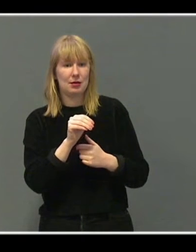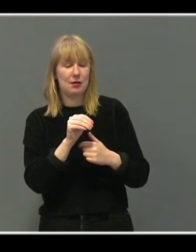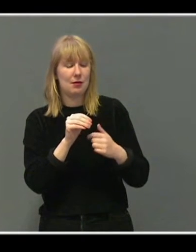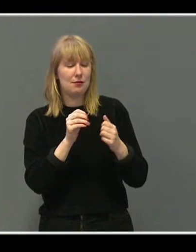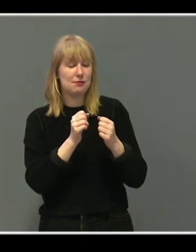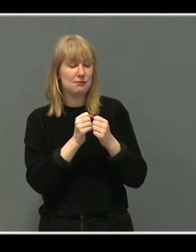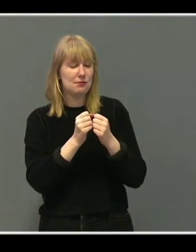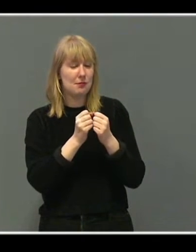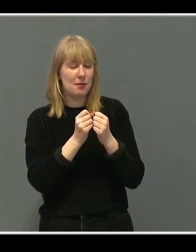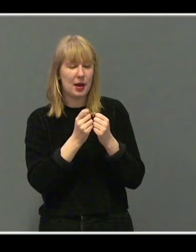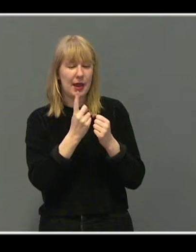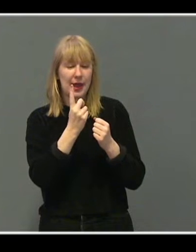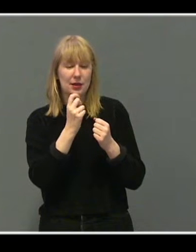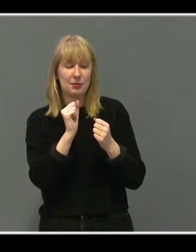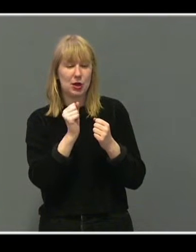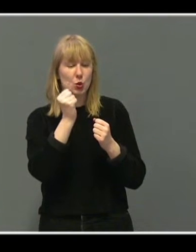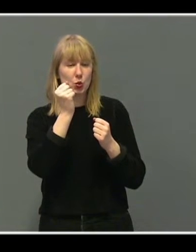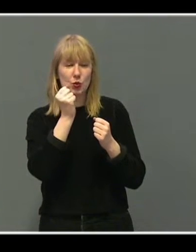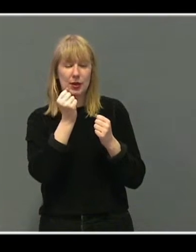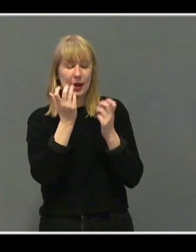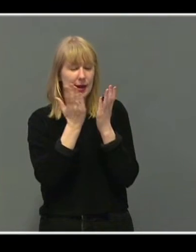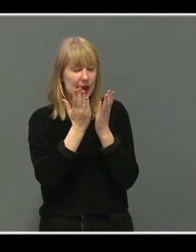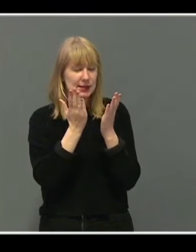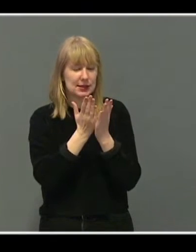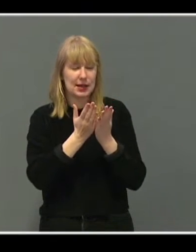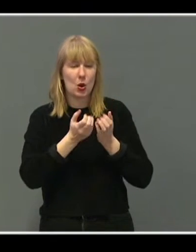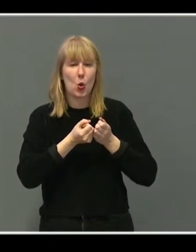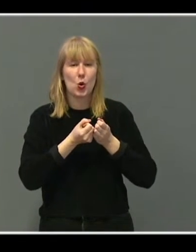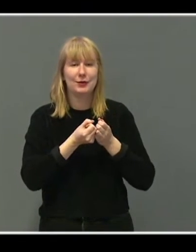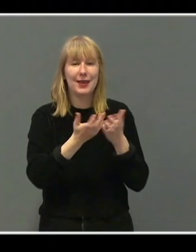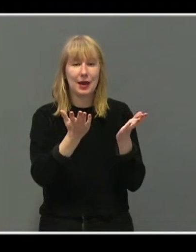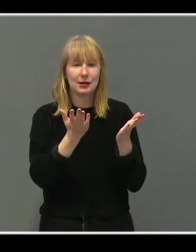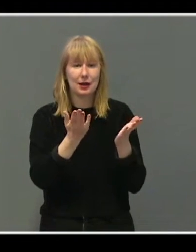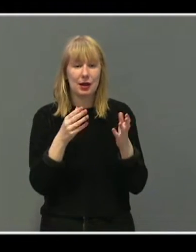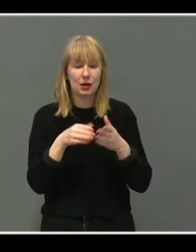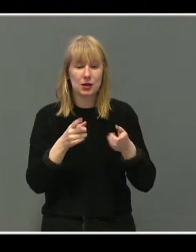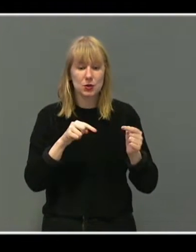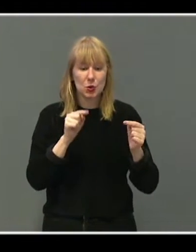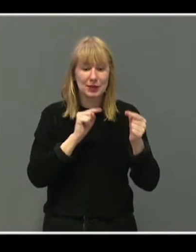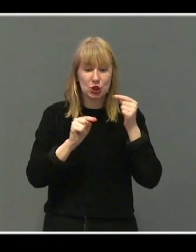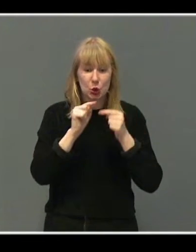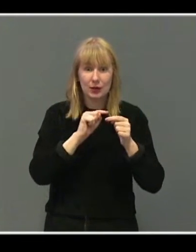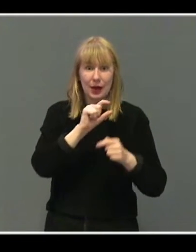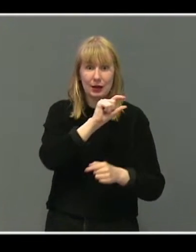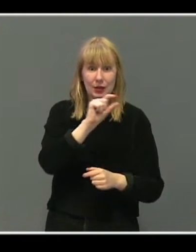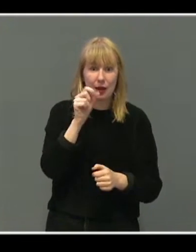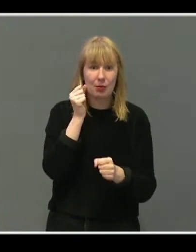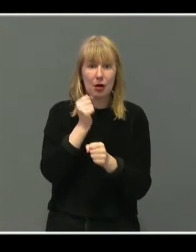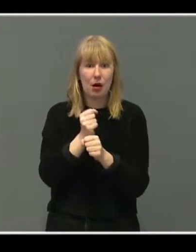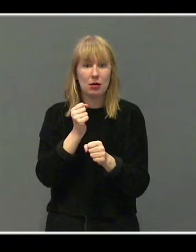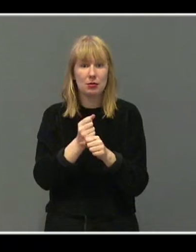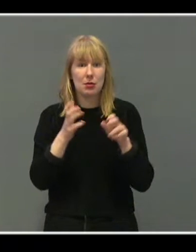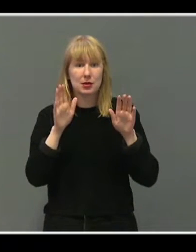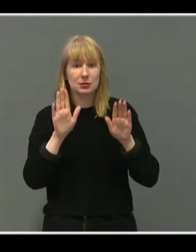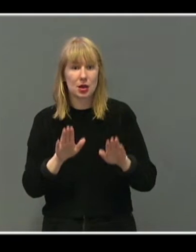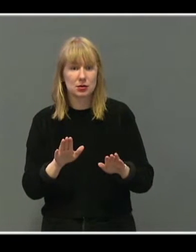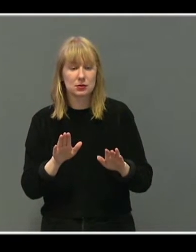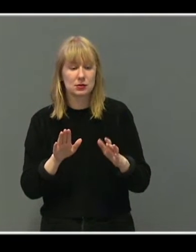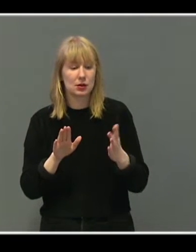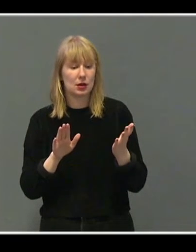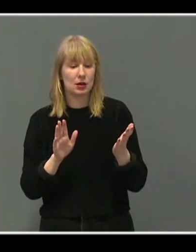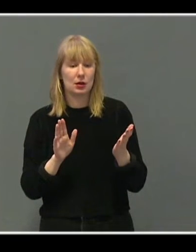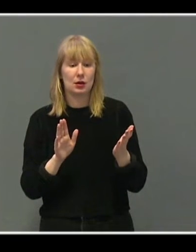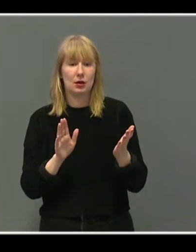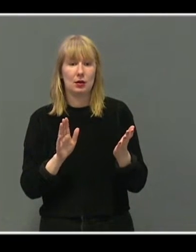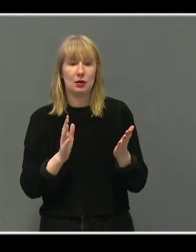og delt av over en million nordmenn." Den ble diskutert i klasserom på arbeidsplassen. Det var jo